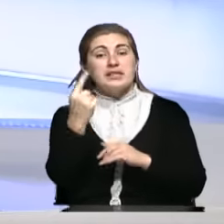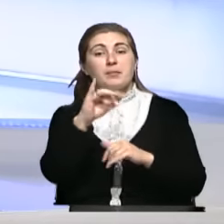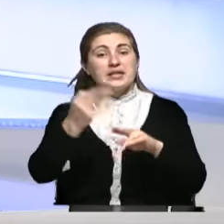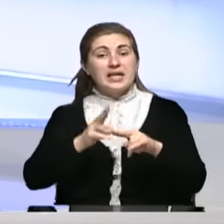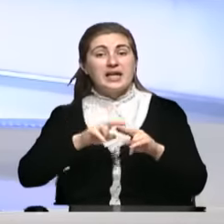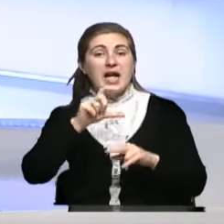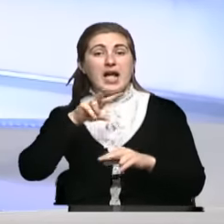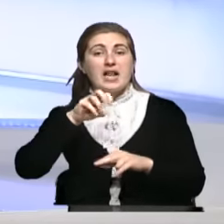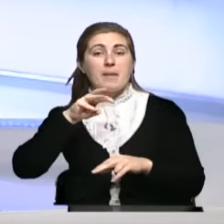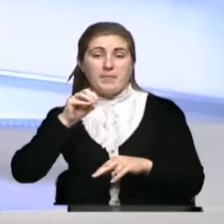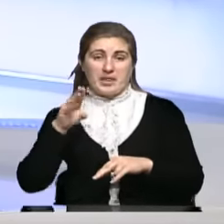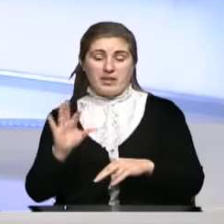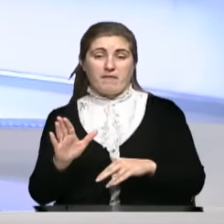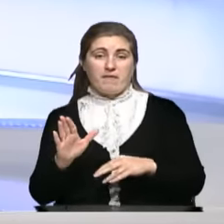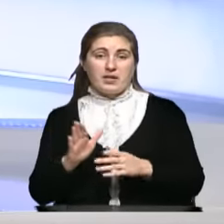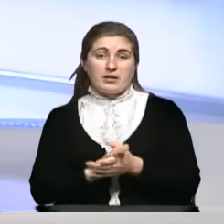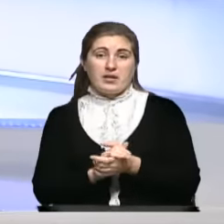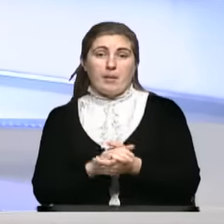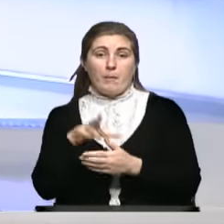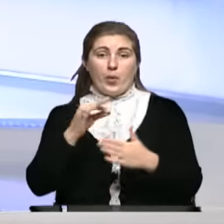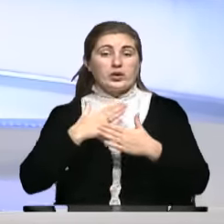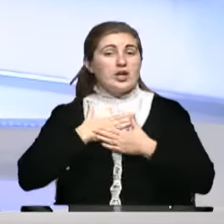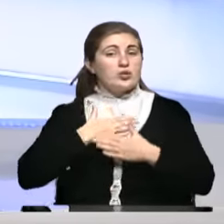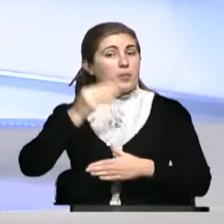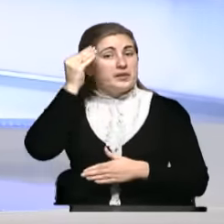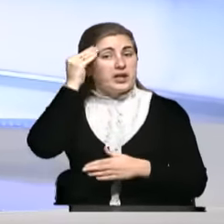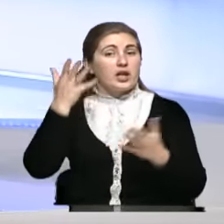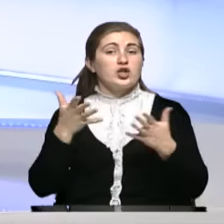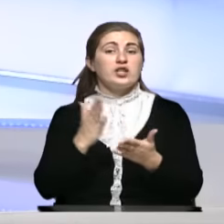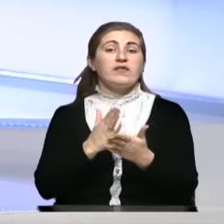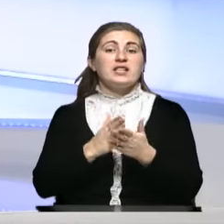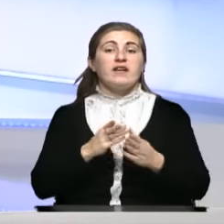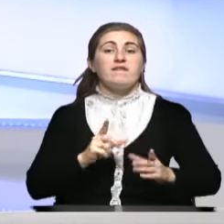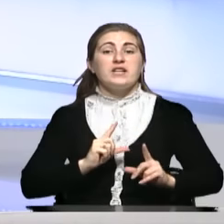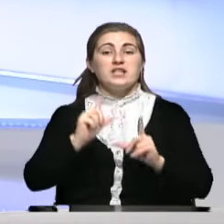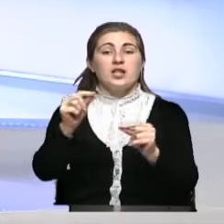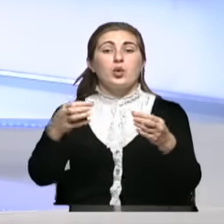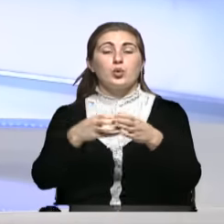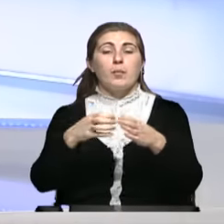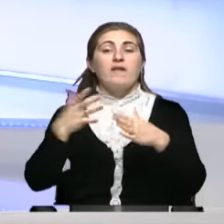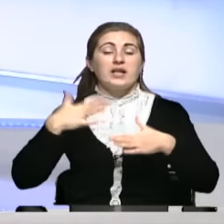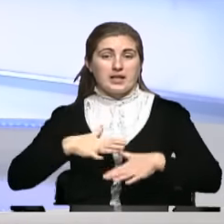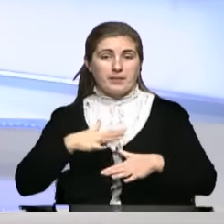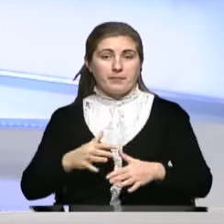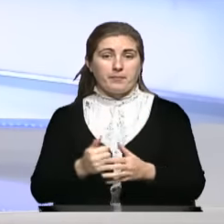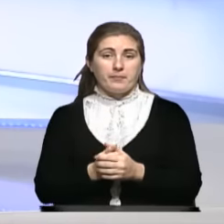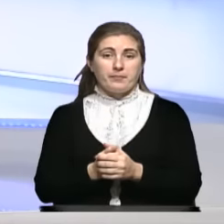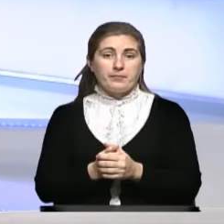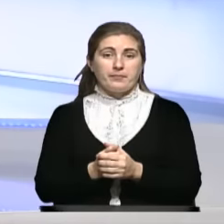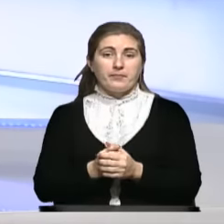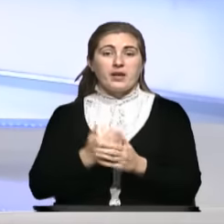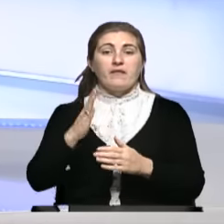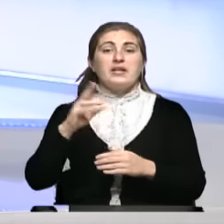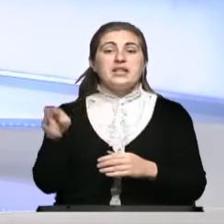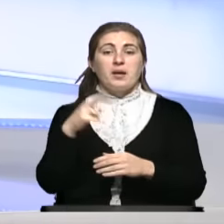элементов, по нашему мнению, конечно, является въездная группа в Крым. В